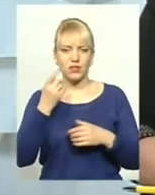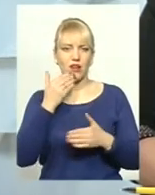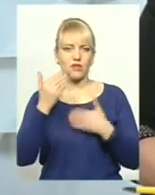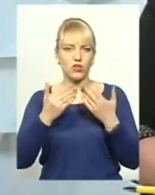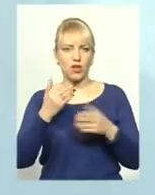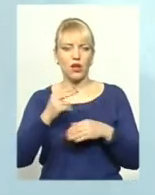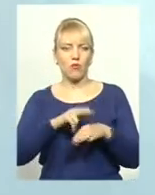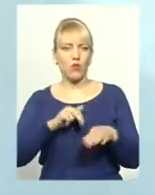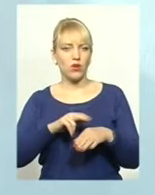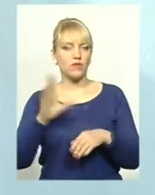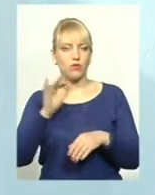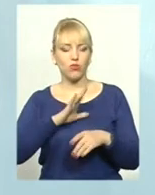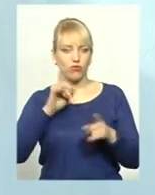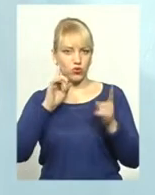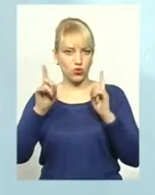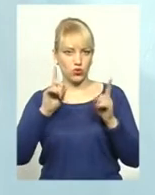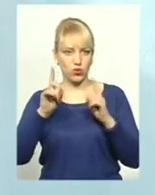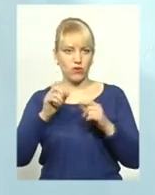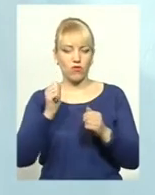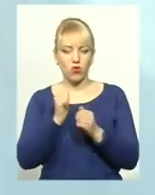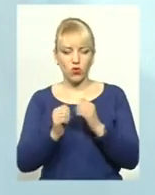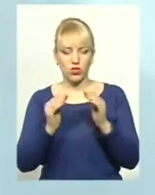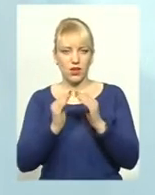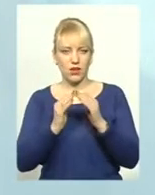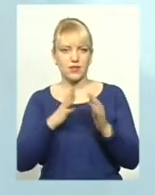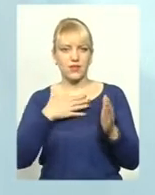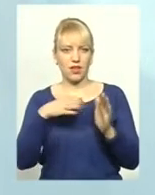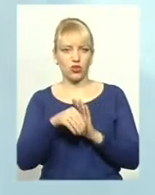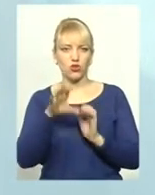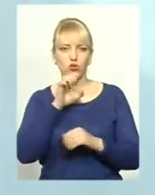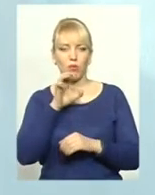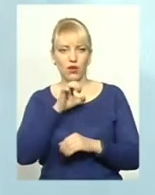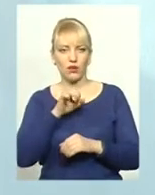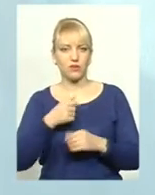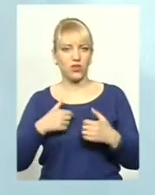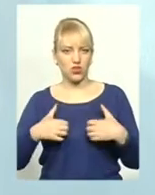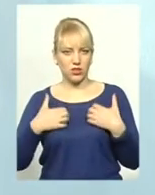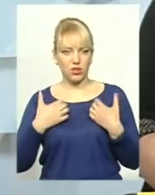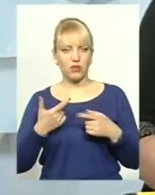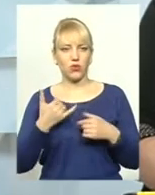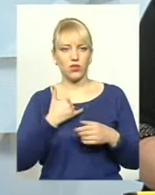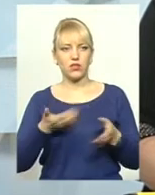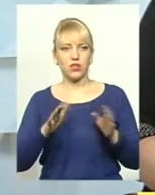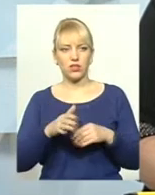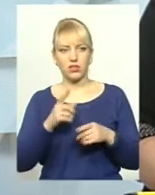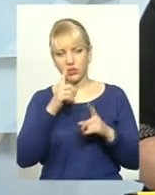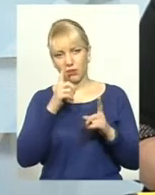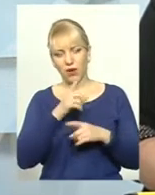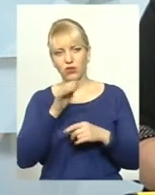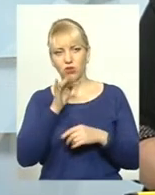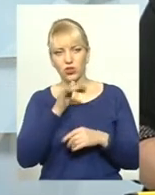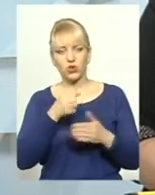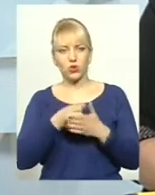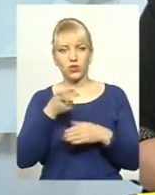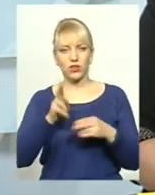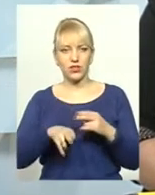був шок. Практично в кожній хаті собака загинула від дотруєння. Жахливо. В нас лишилось не так багато часу до кінця ефіру,